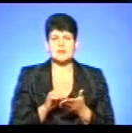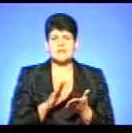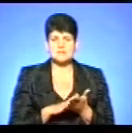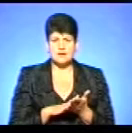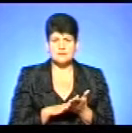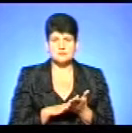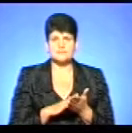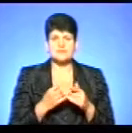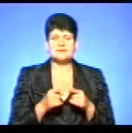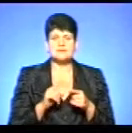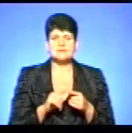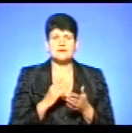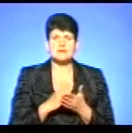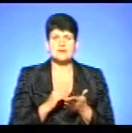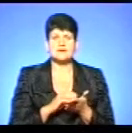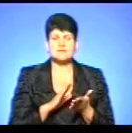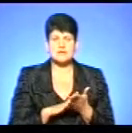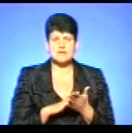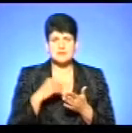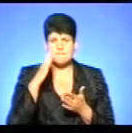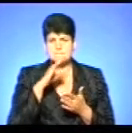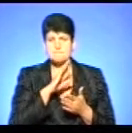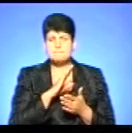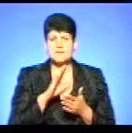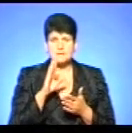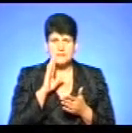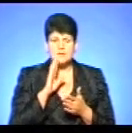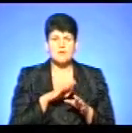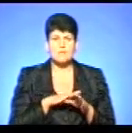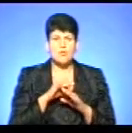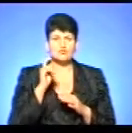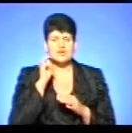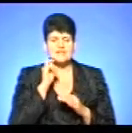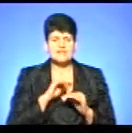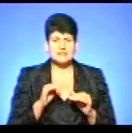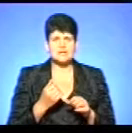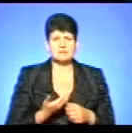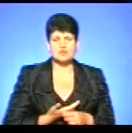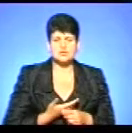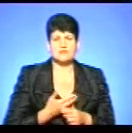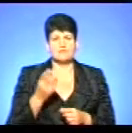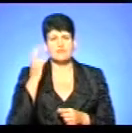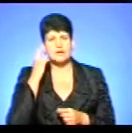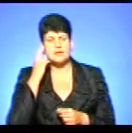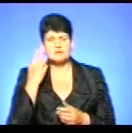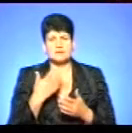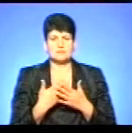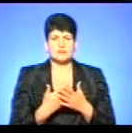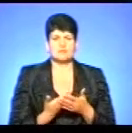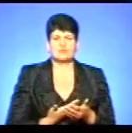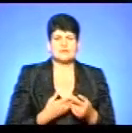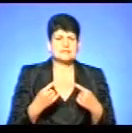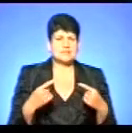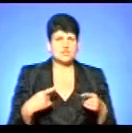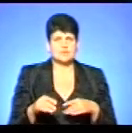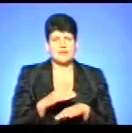є реєстрація, наприклад, батьки і повнолітні діти, які проживають або працюють в Києві, або проживають за іншими